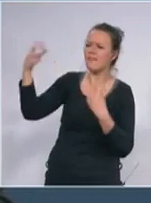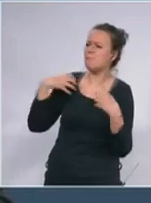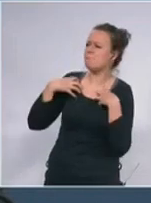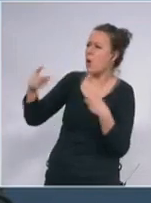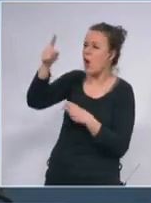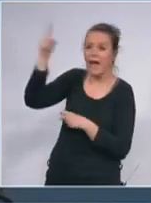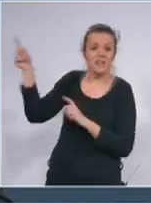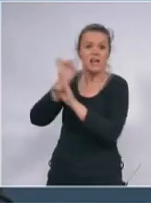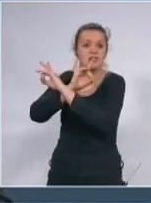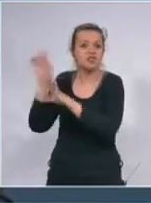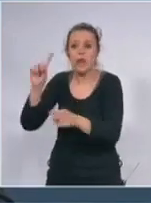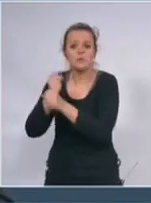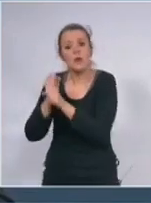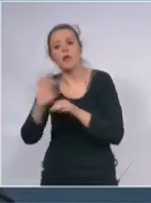nas